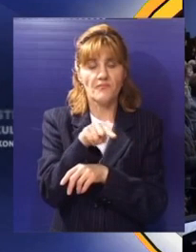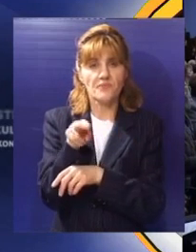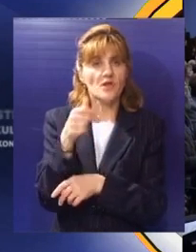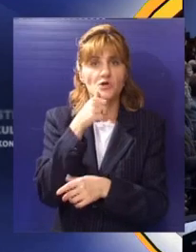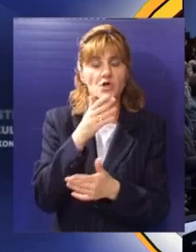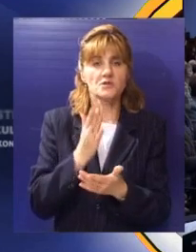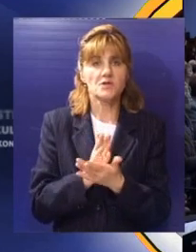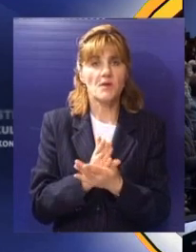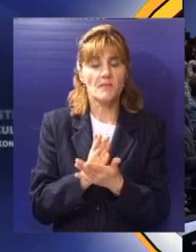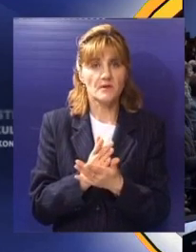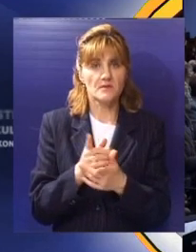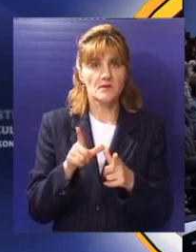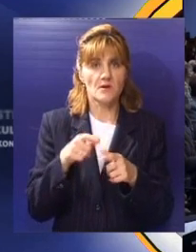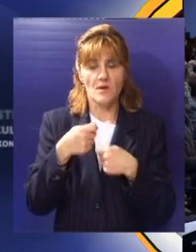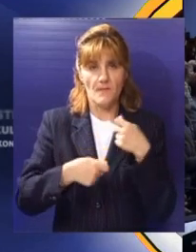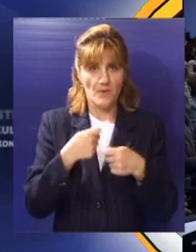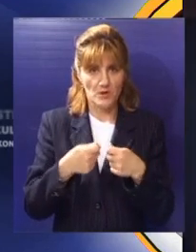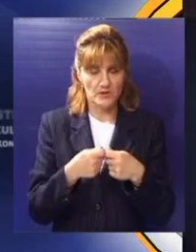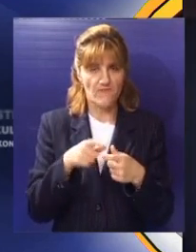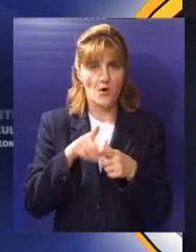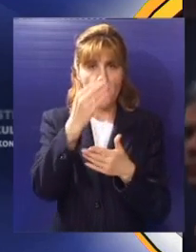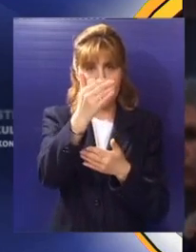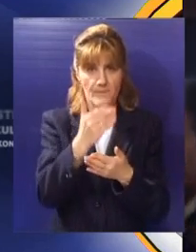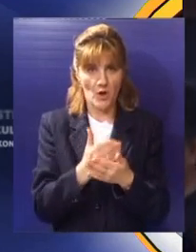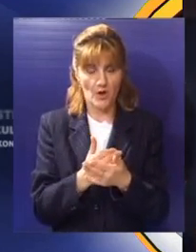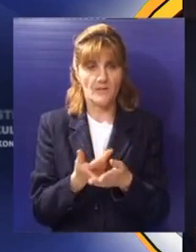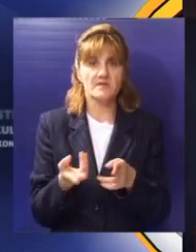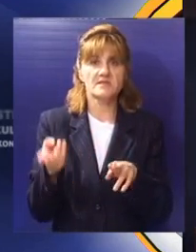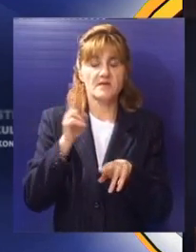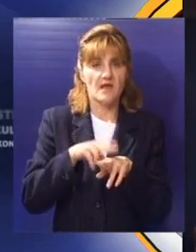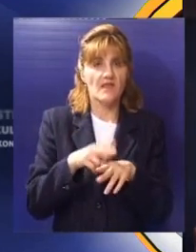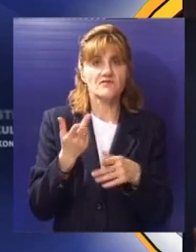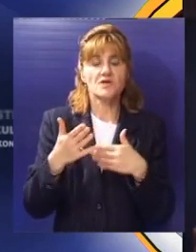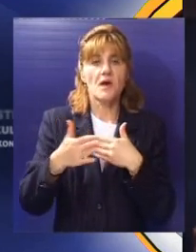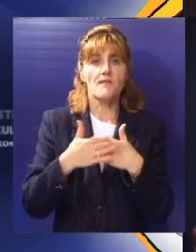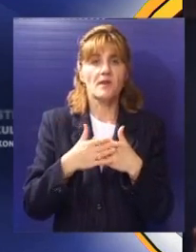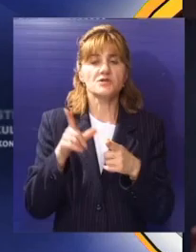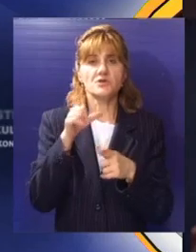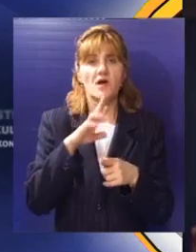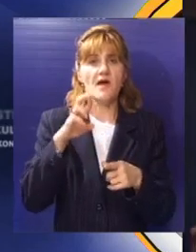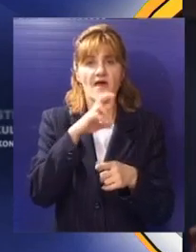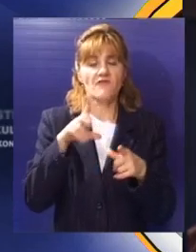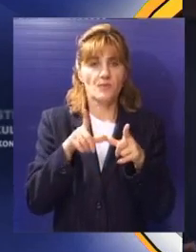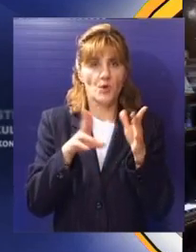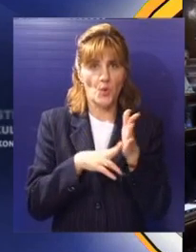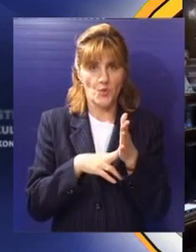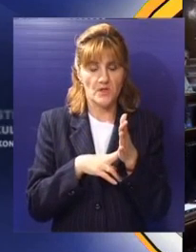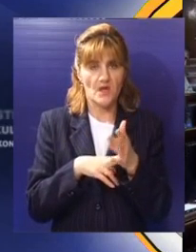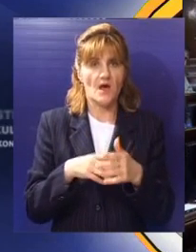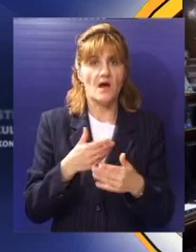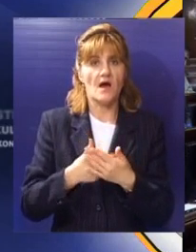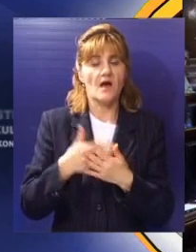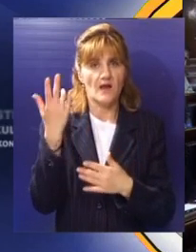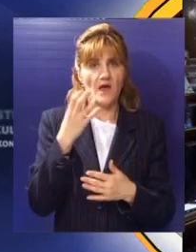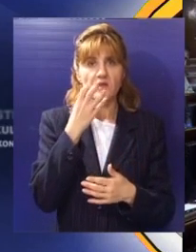evropskih predpristupnih fondova kao što je IPA program, u zavisnosti od stepena približavanja zemlje Evropskoj uniji. I ne samo to, grad se